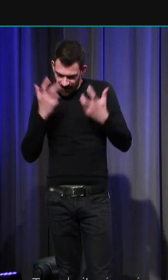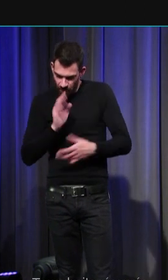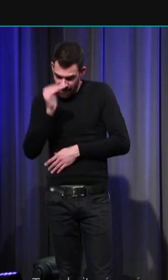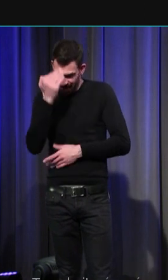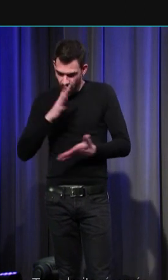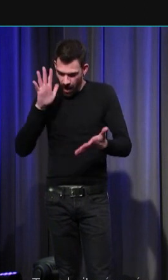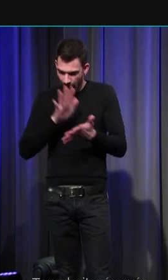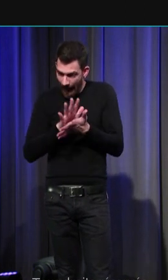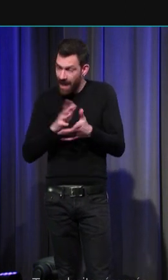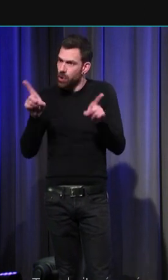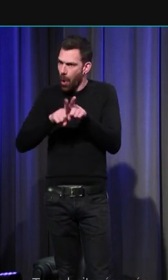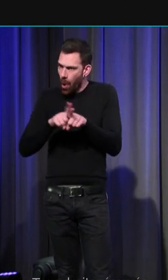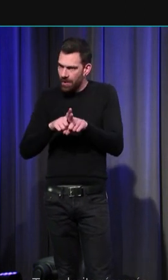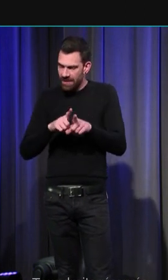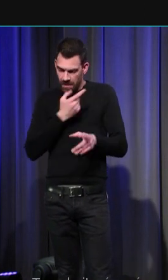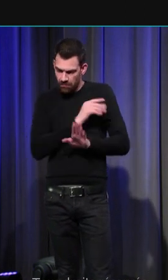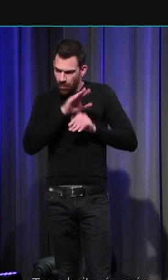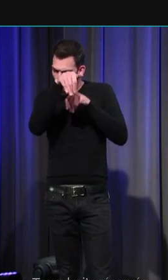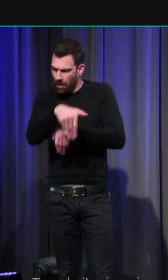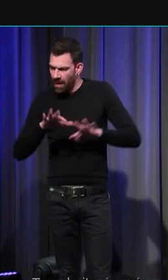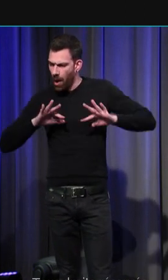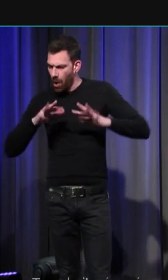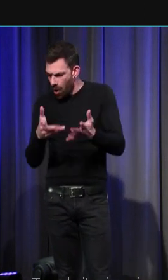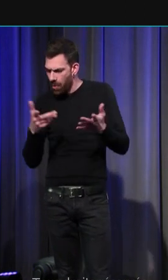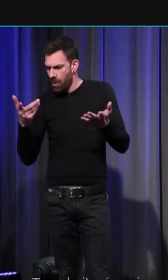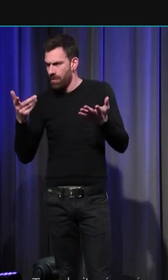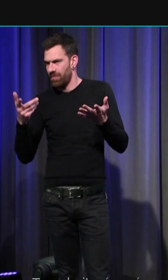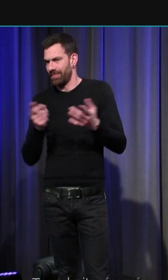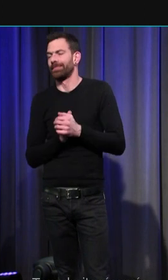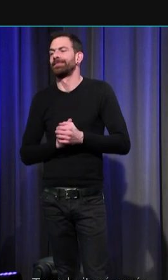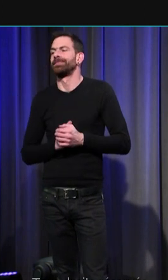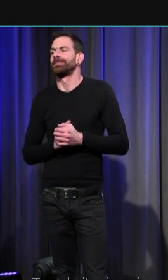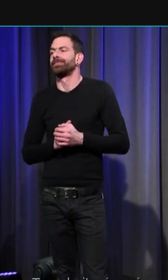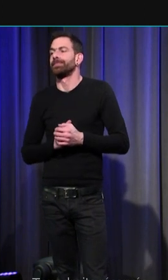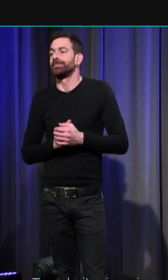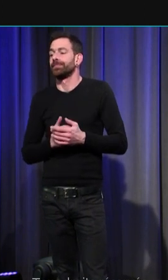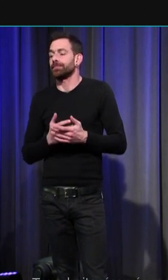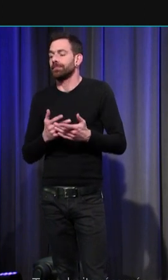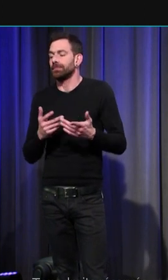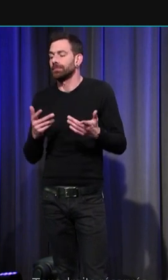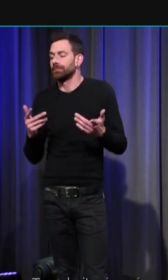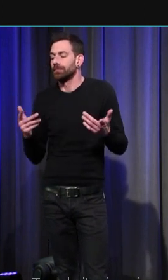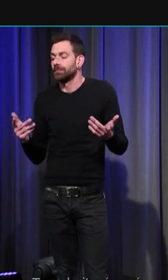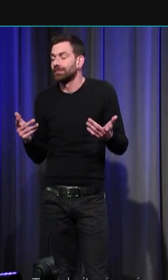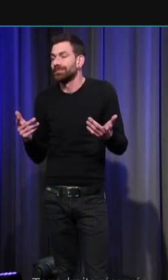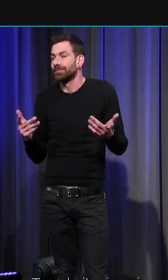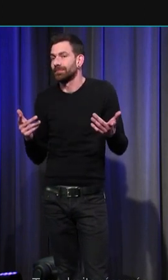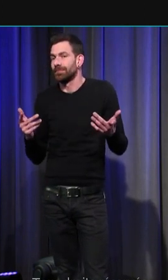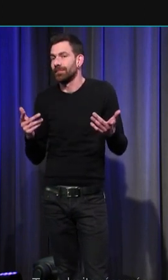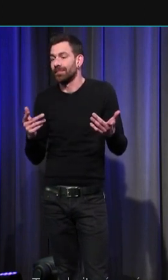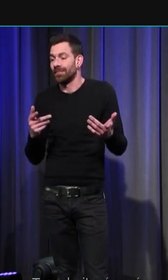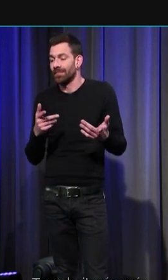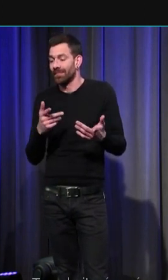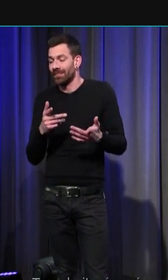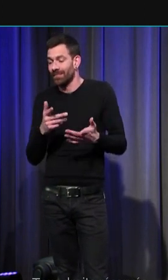tous les gestes qui ont été déployés autour de l'enterrement par ses contemporains impossible de déduire et d'estimer l'âge